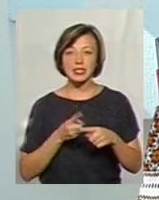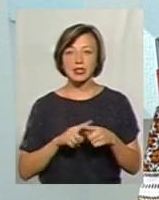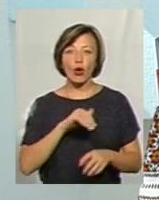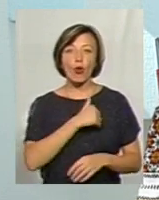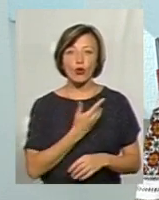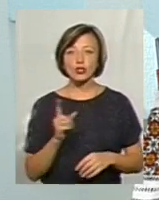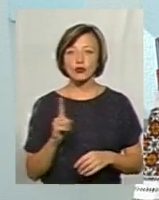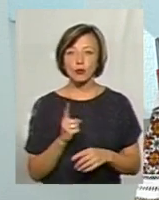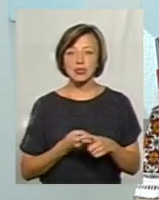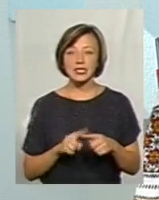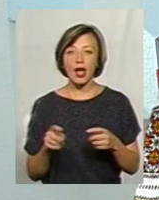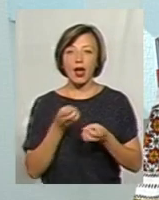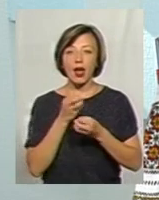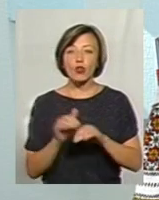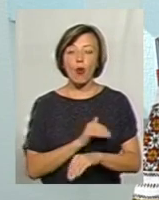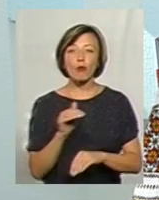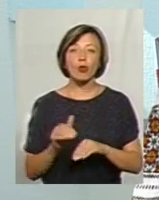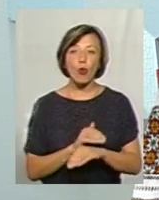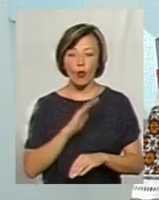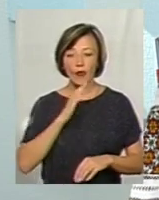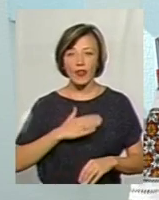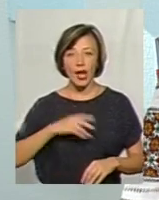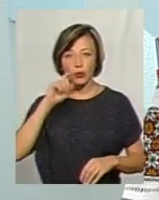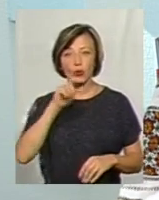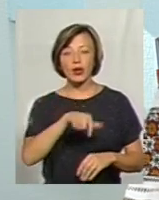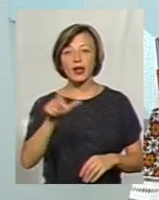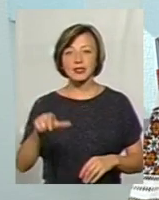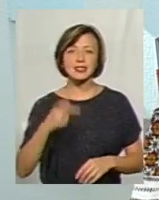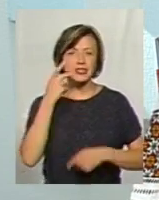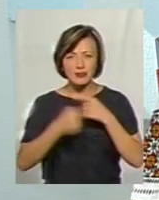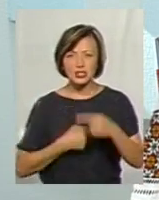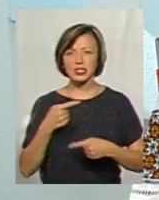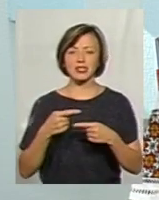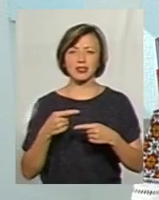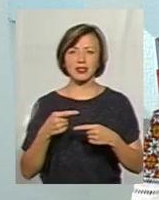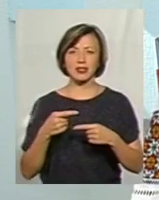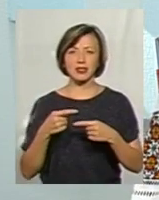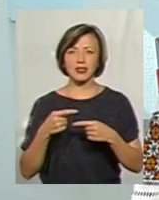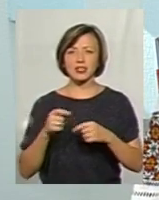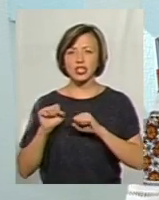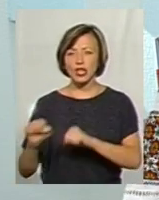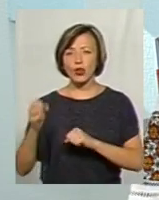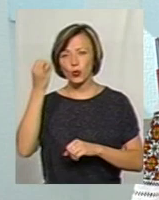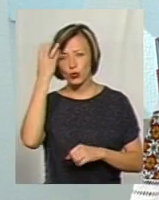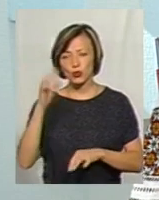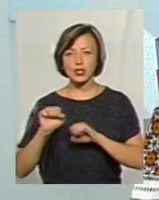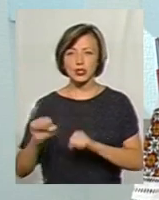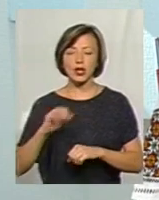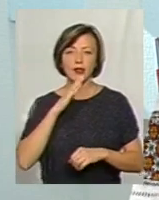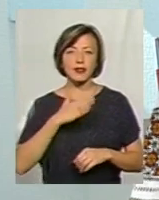хочеться, щоб оте добро, яке наші українці завжди захищали нашу культуру, захищали